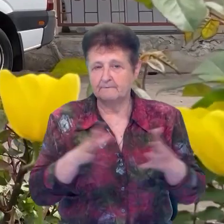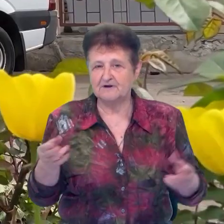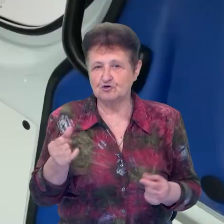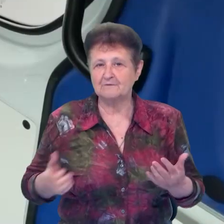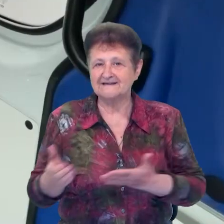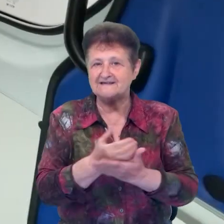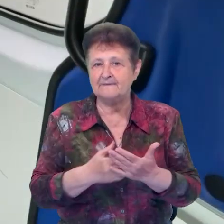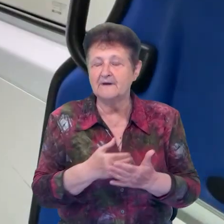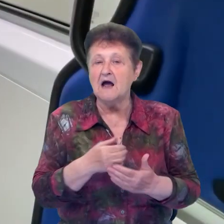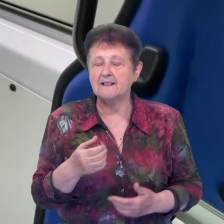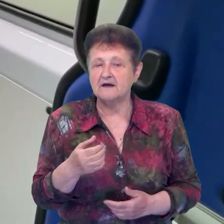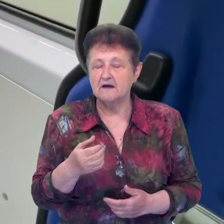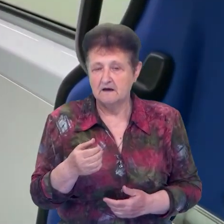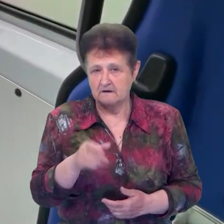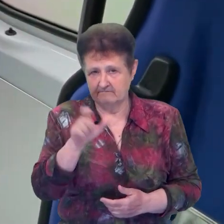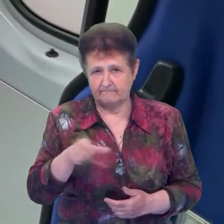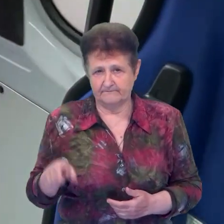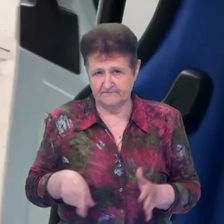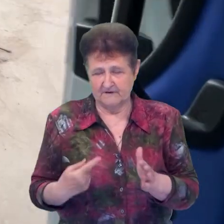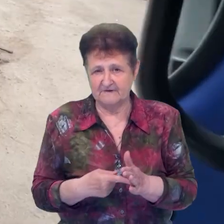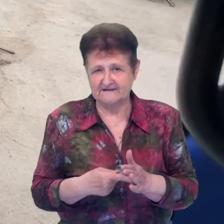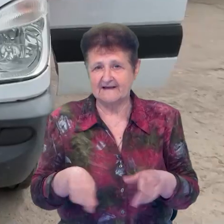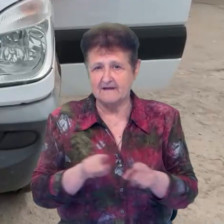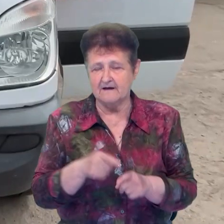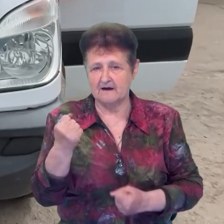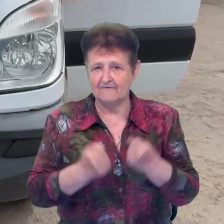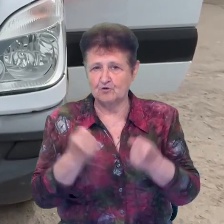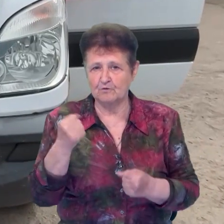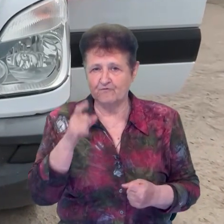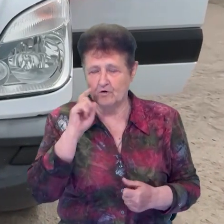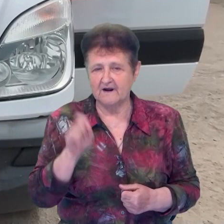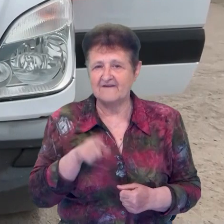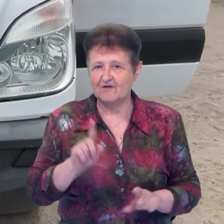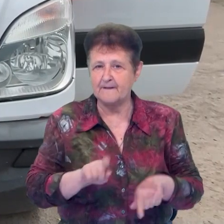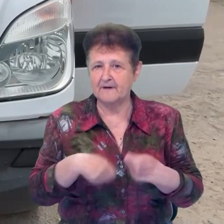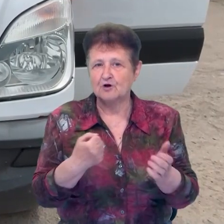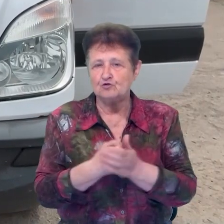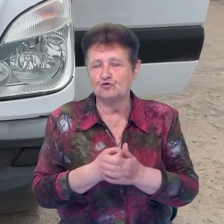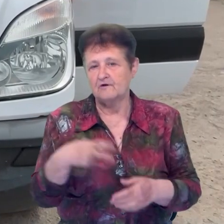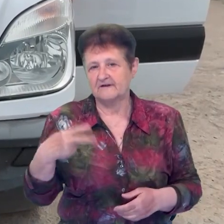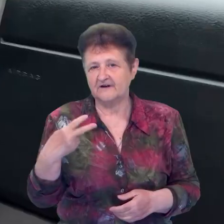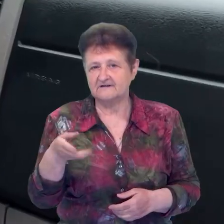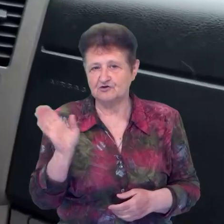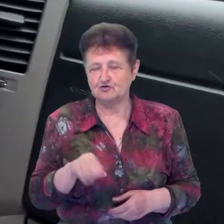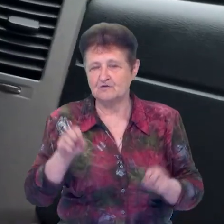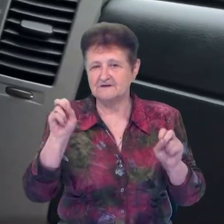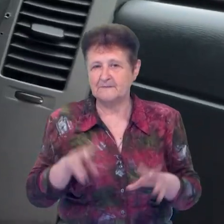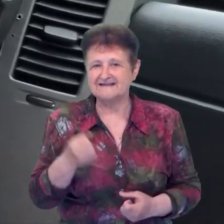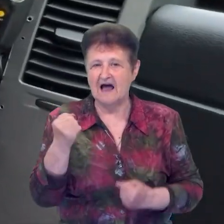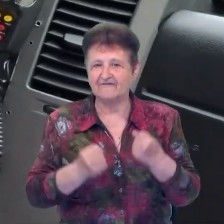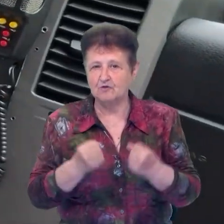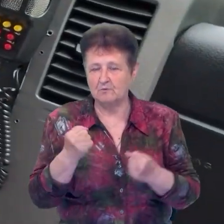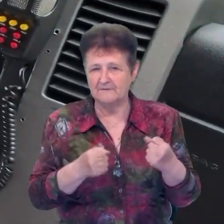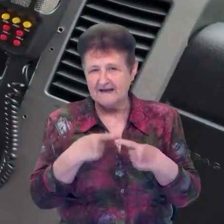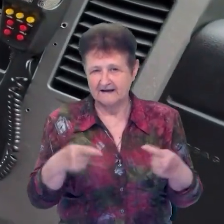зібрали жителі міста Сп'ялд. Таких медичних автомобілів в Україну вони передали до двох десятків, спецавтомобілів